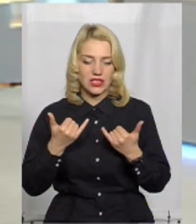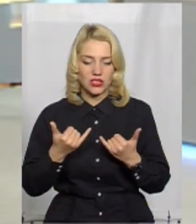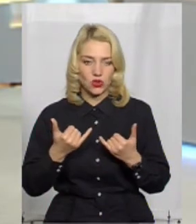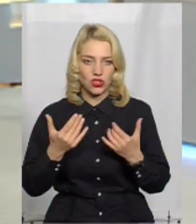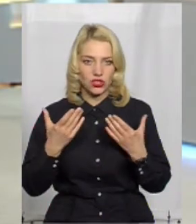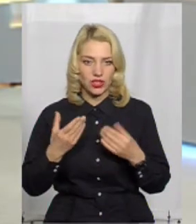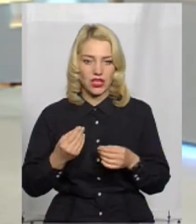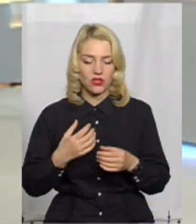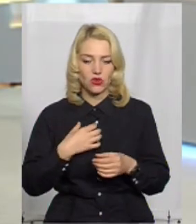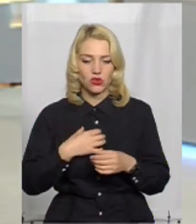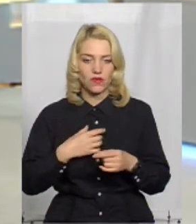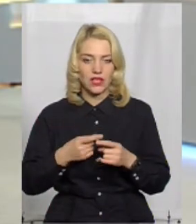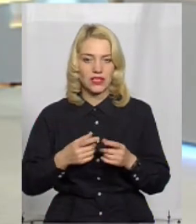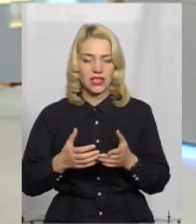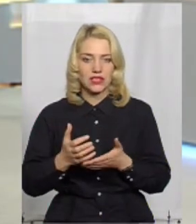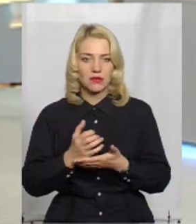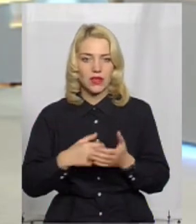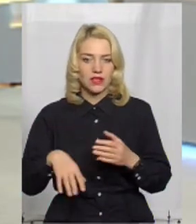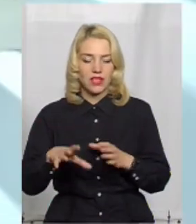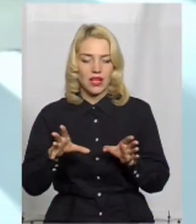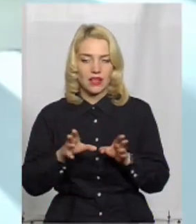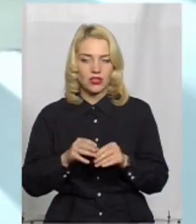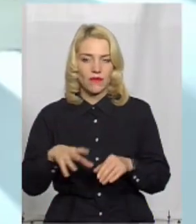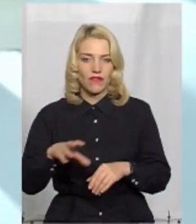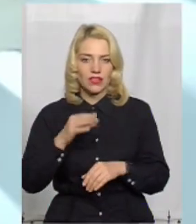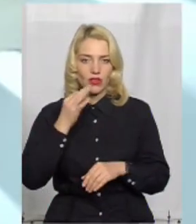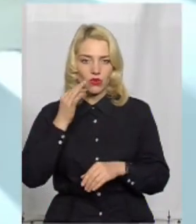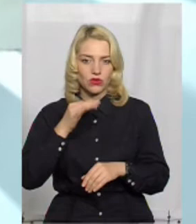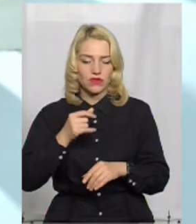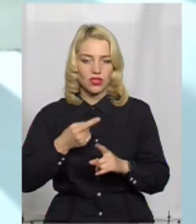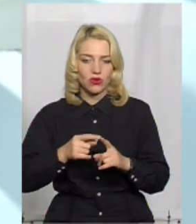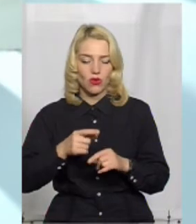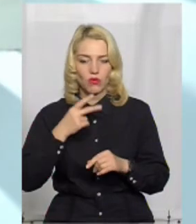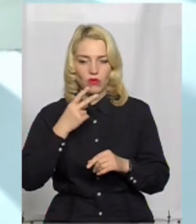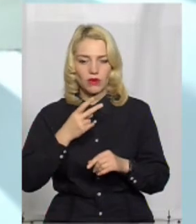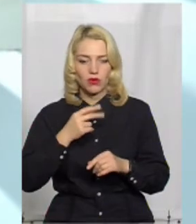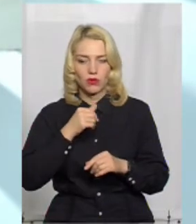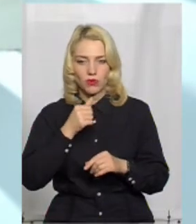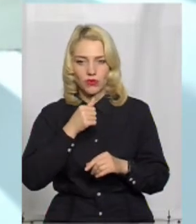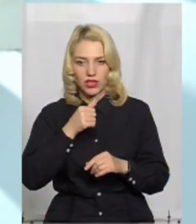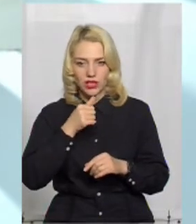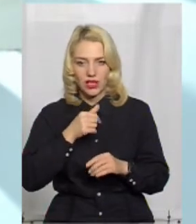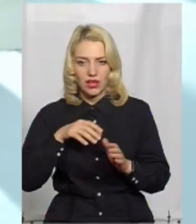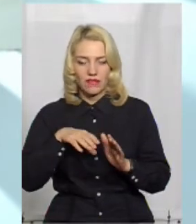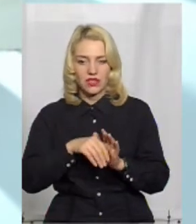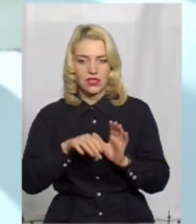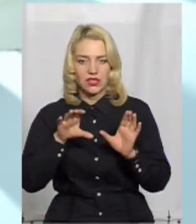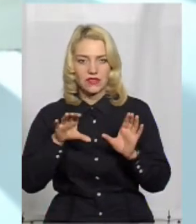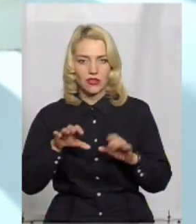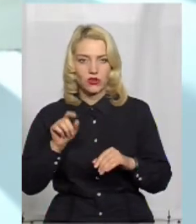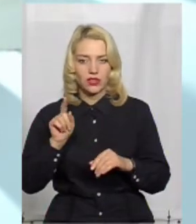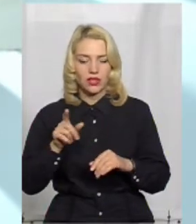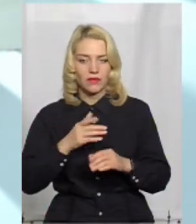основне – це зібрати все разом, весь досвід, і його попробувати внести в закон. А вже далі по комітетах буде